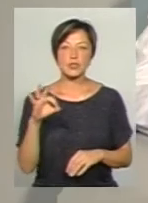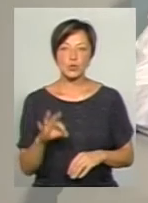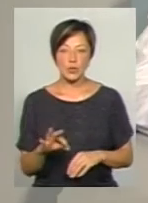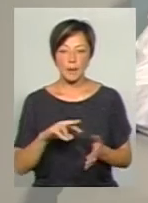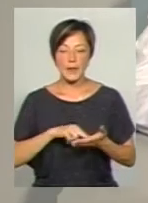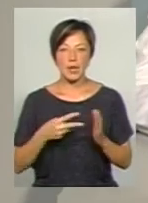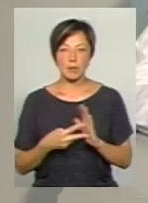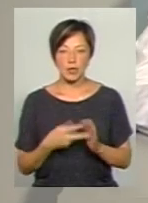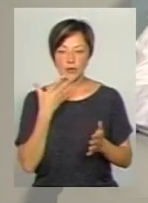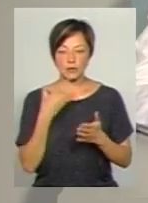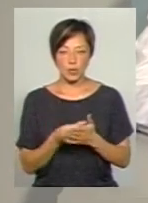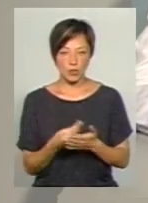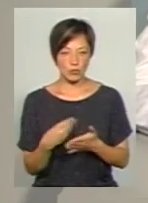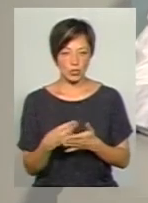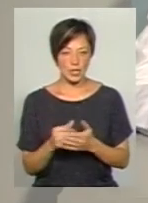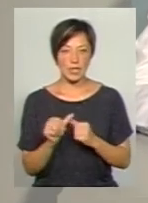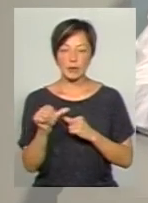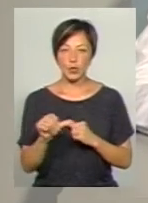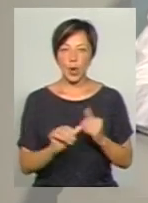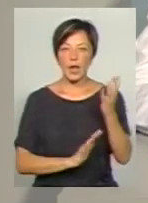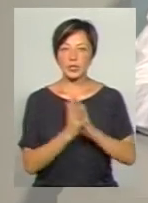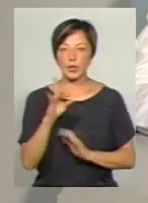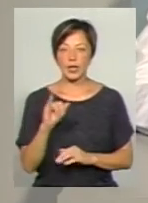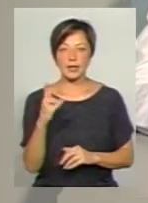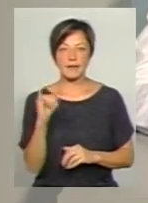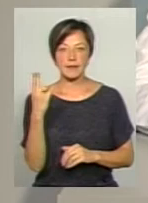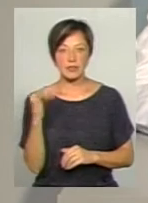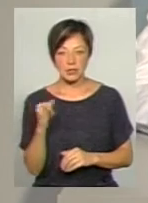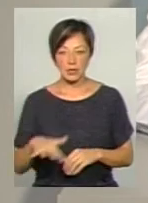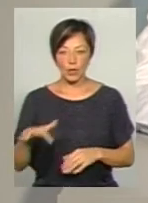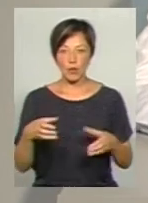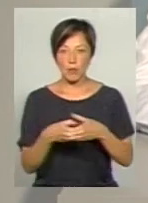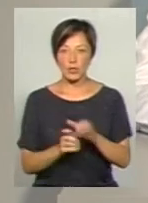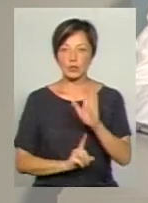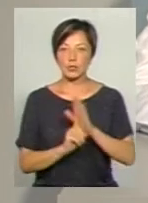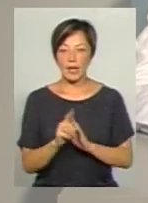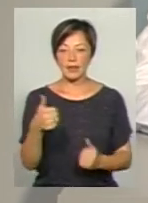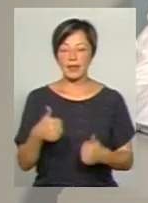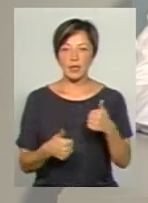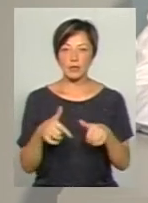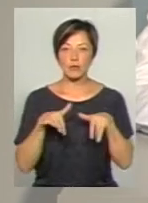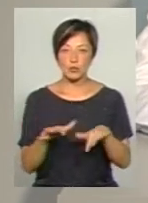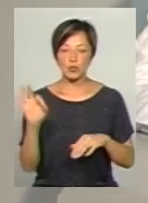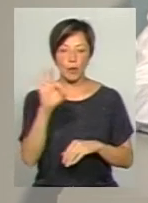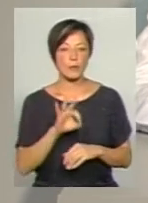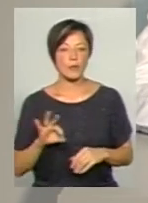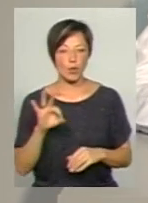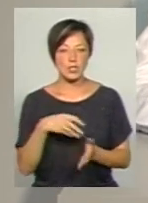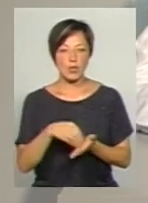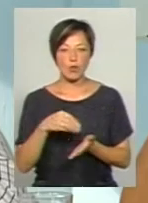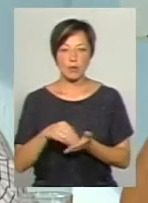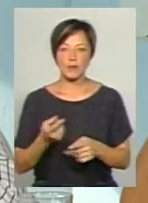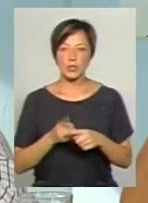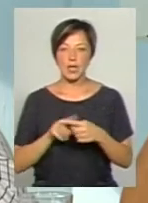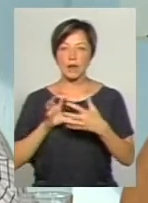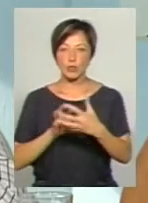передбачили у своїх бюджетах. Крім того, Лісогринівецька об'єднана територіальна громада розпочала тендерні процедури стосовно закупівлі